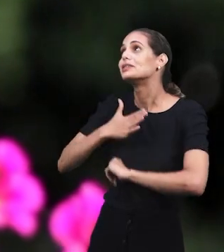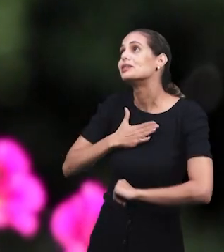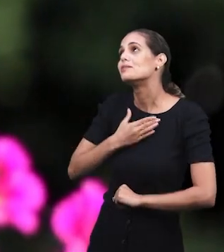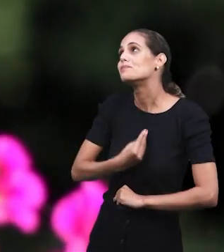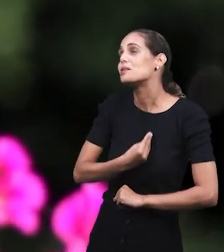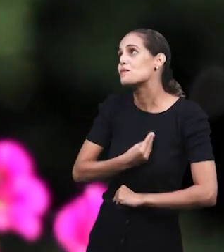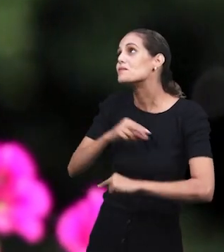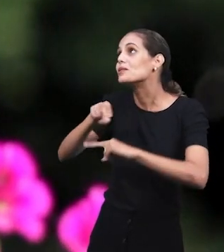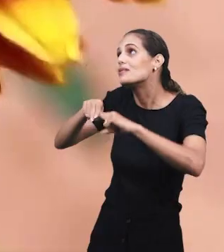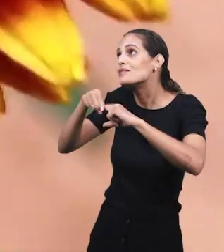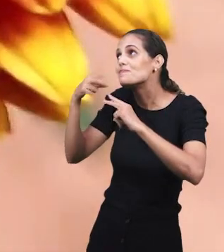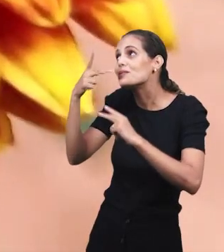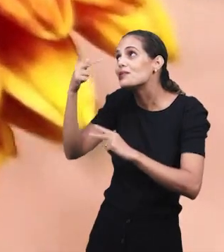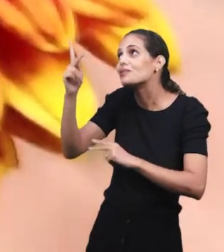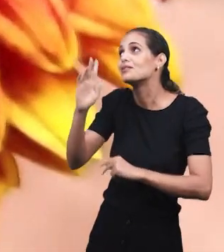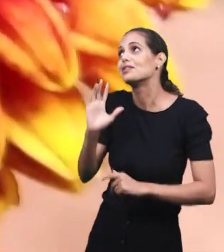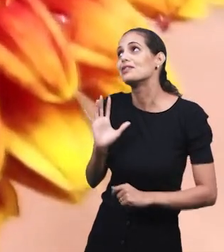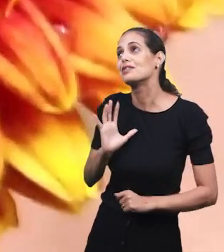любовью,